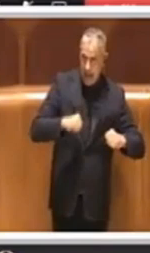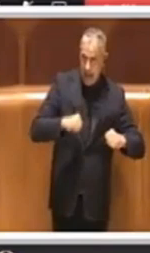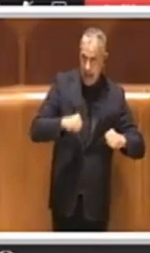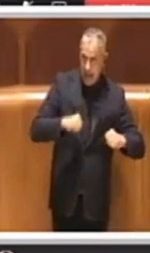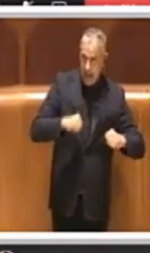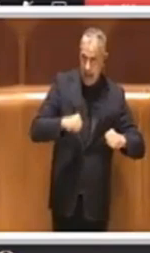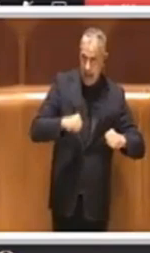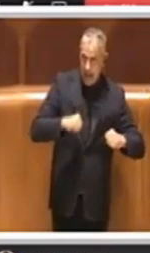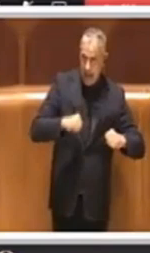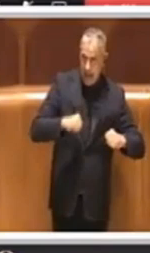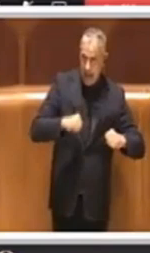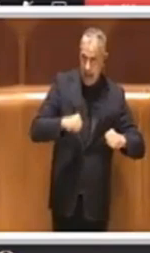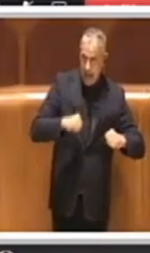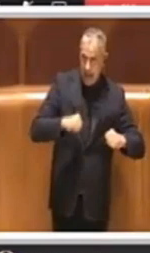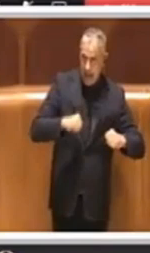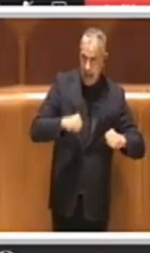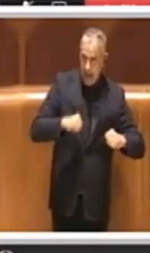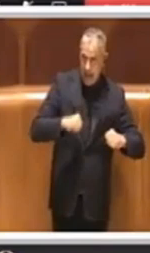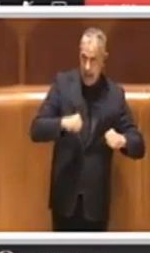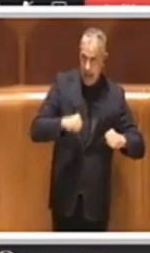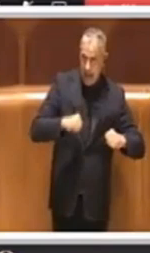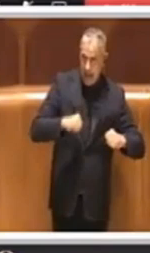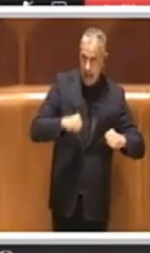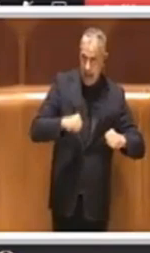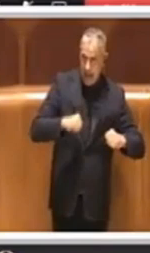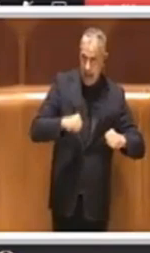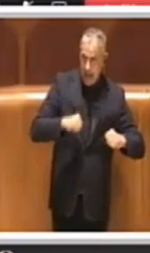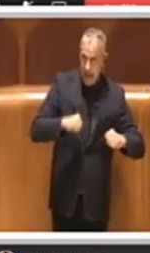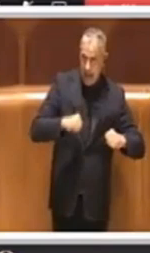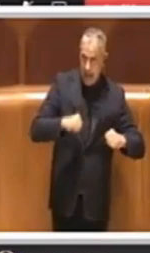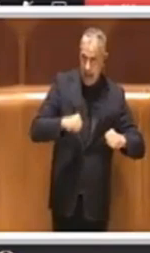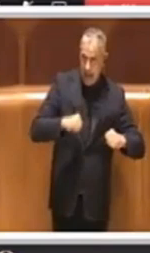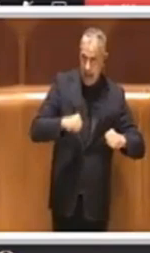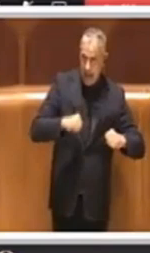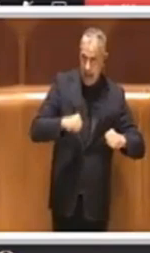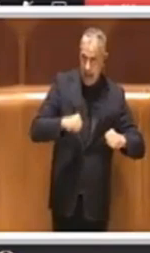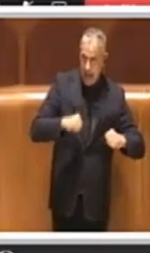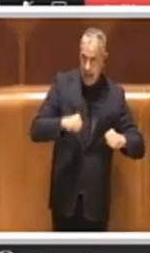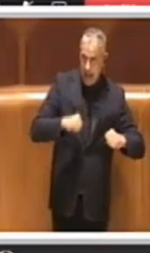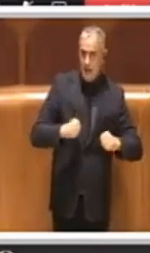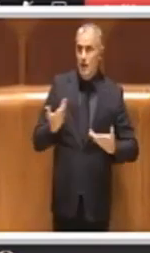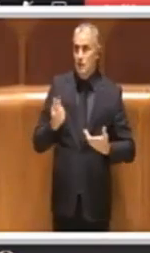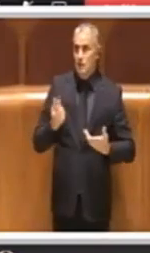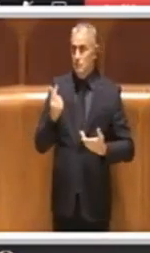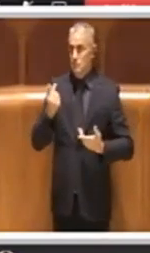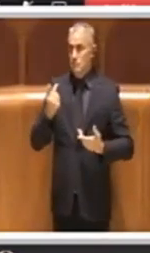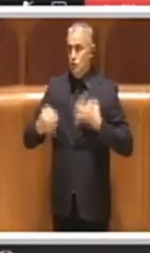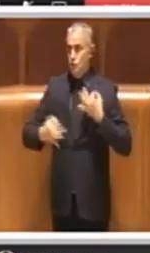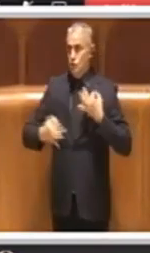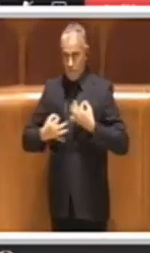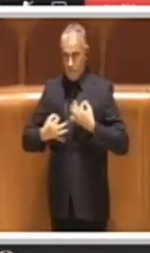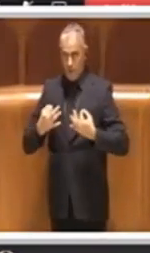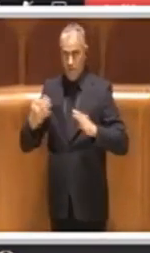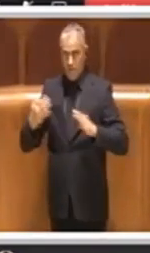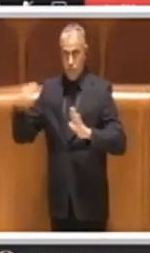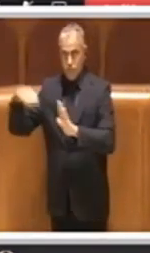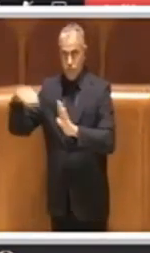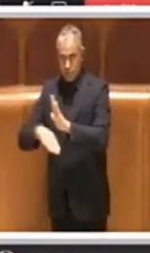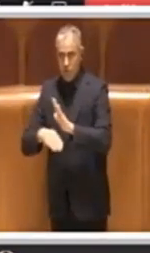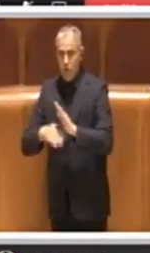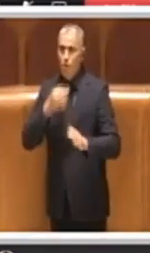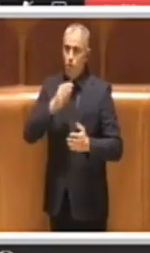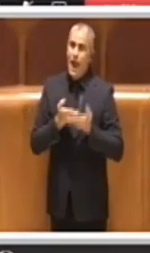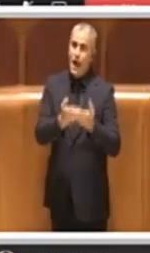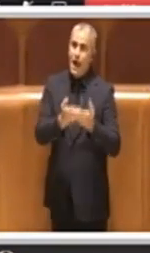tutte le categorie che possono essere